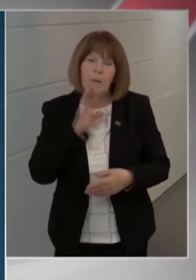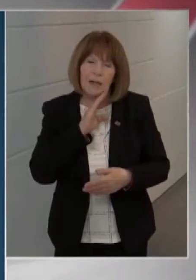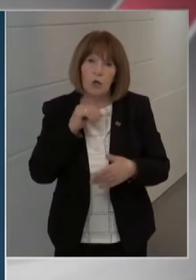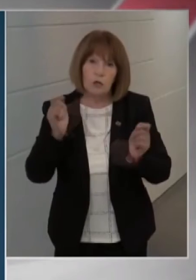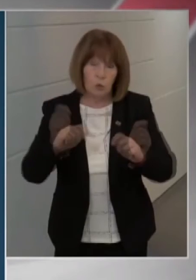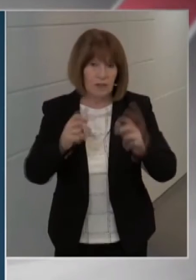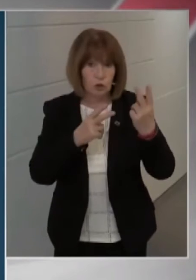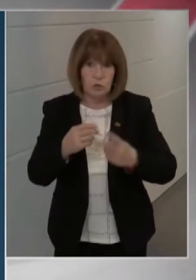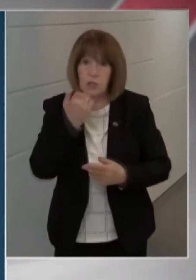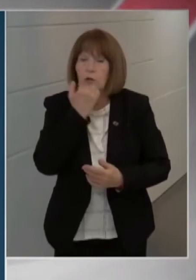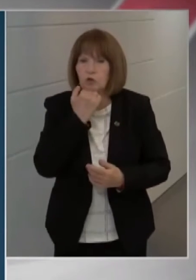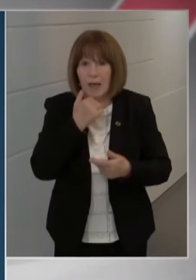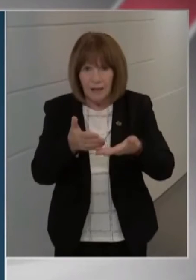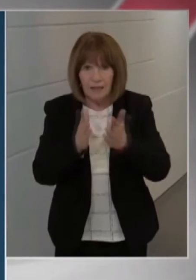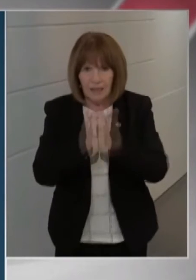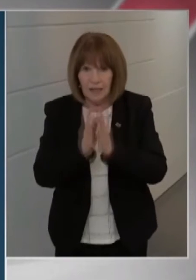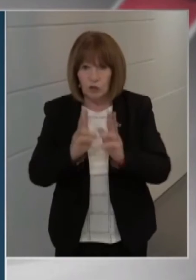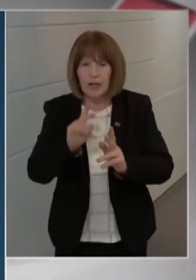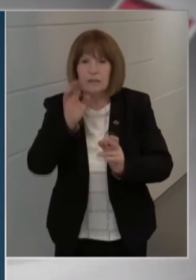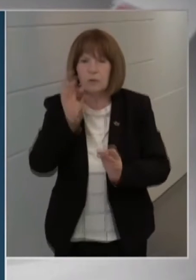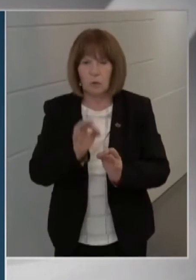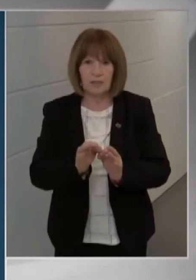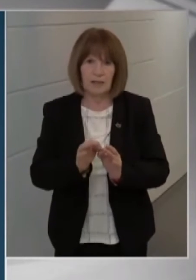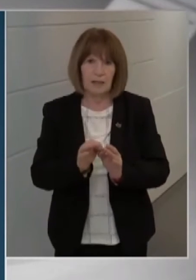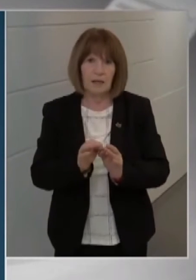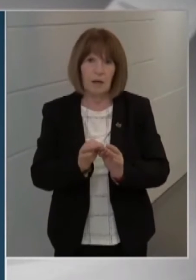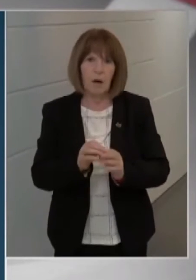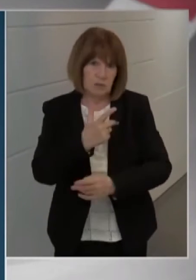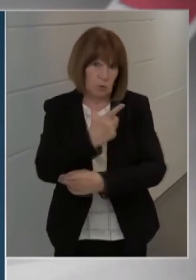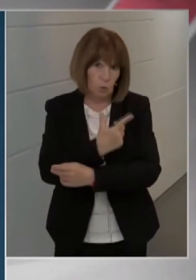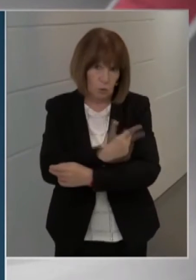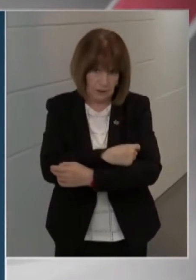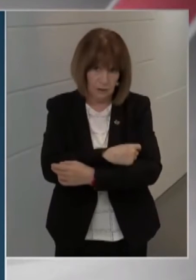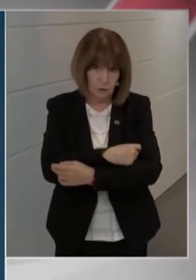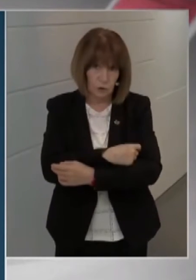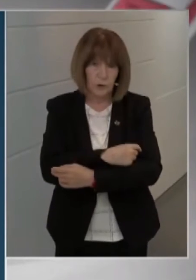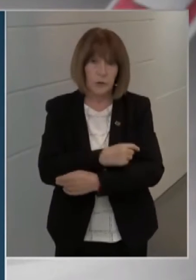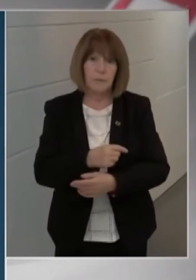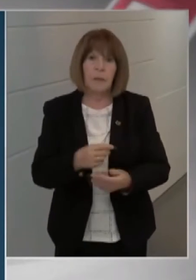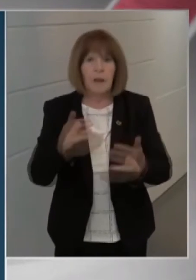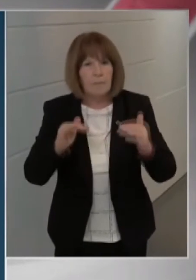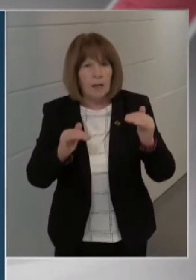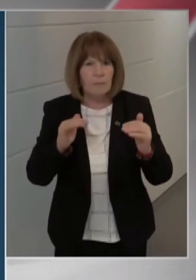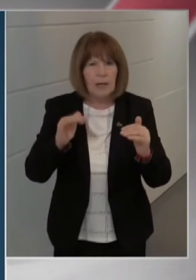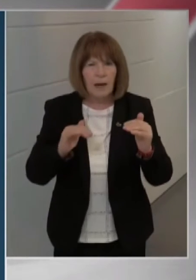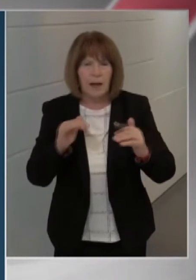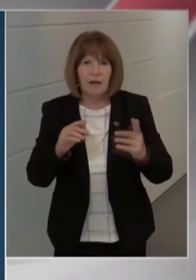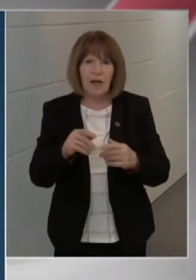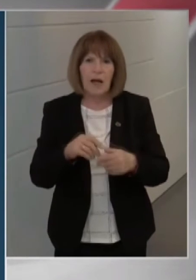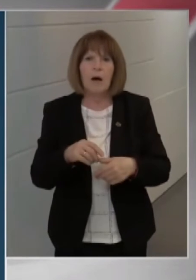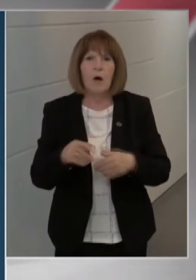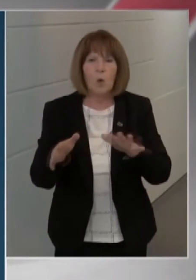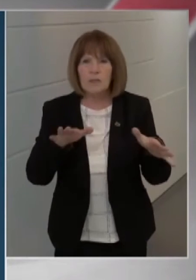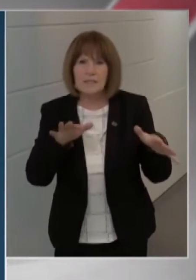hoznia, saját kérésére történik a beoltása, mérlegelve mindazokat a